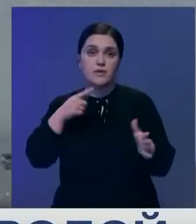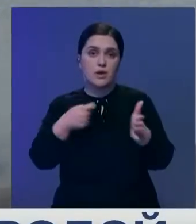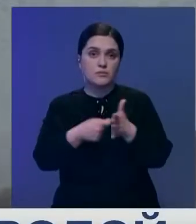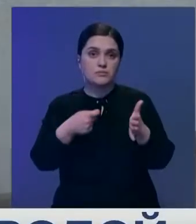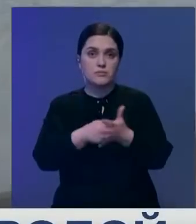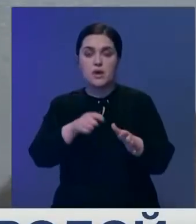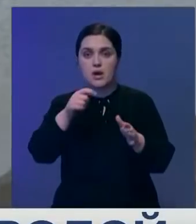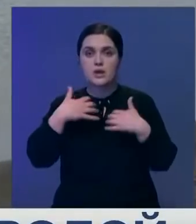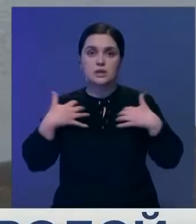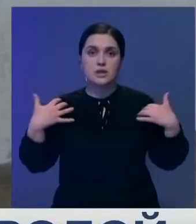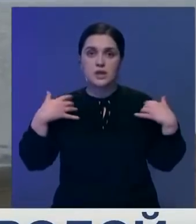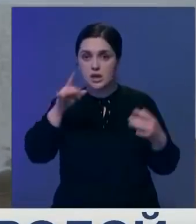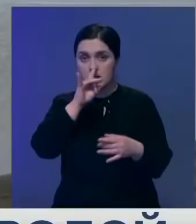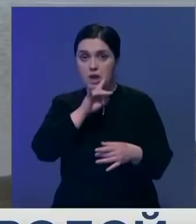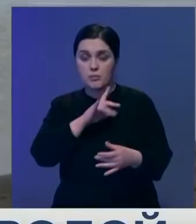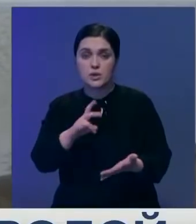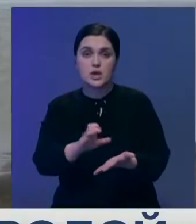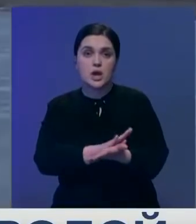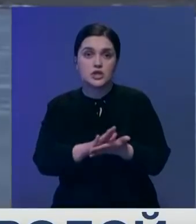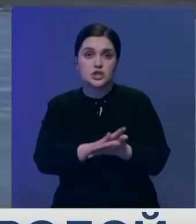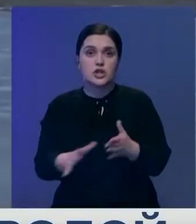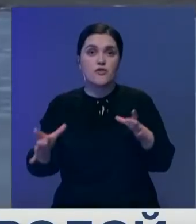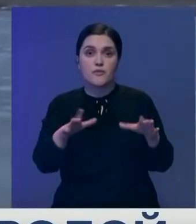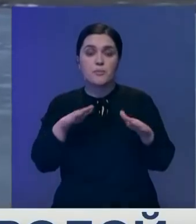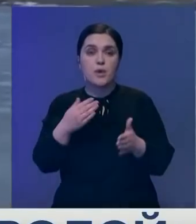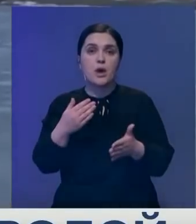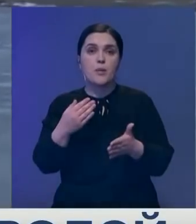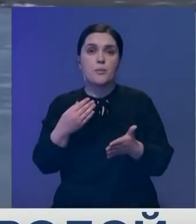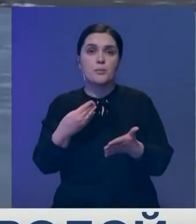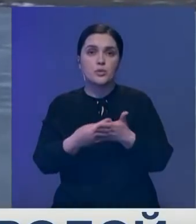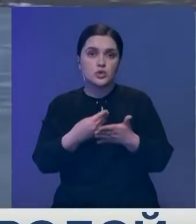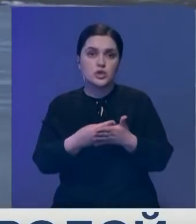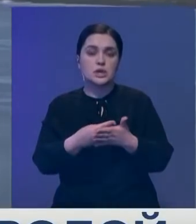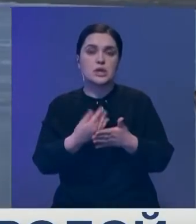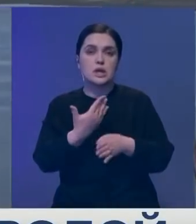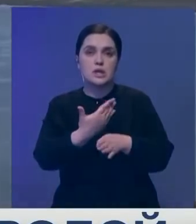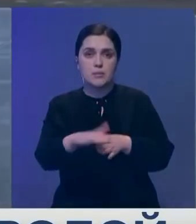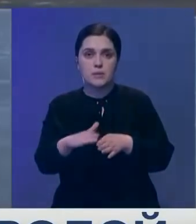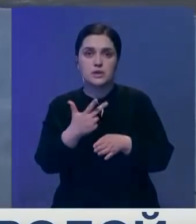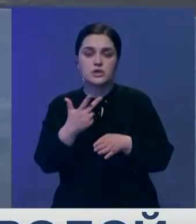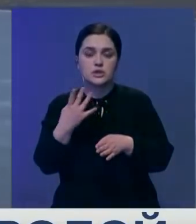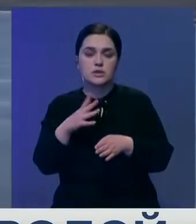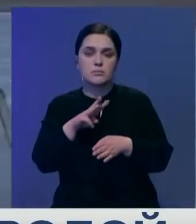должно, прогнозируют специалисты. На очистку водоемов из местного бюджета направили 34 миллиона тенге.